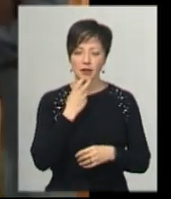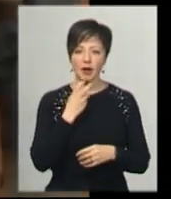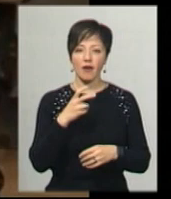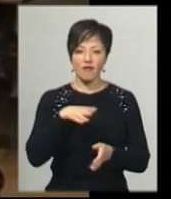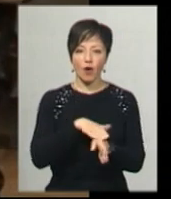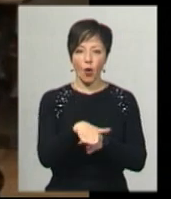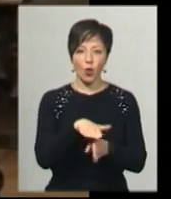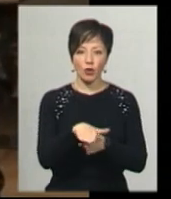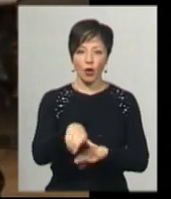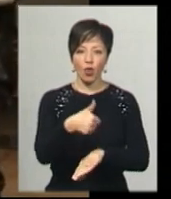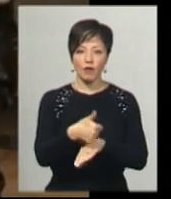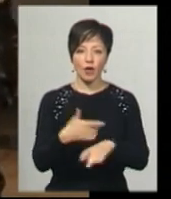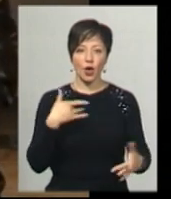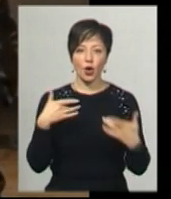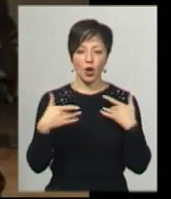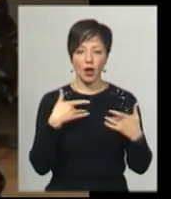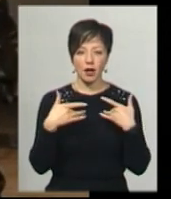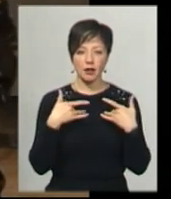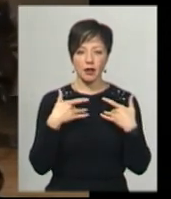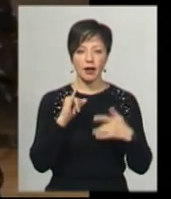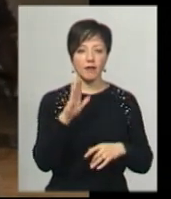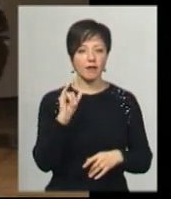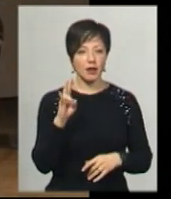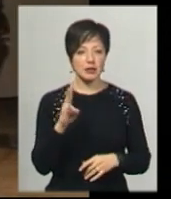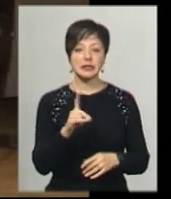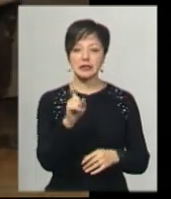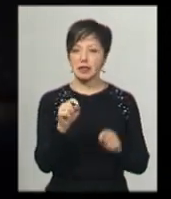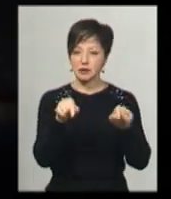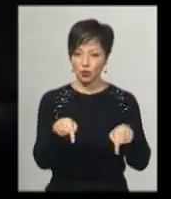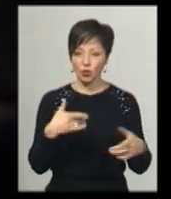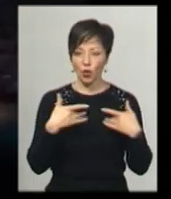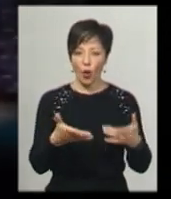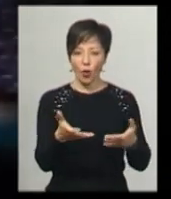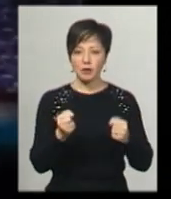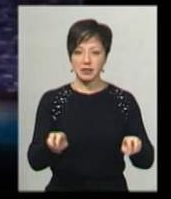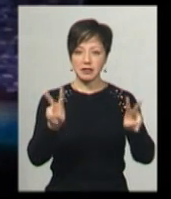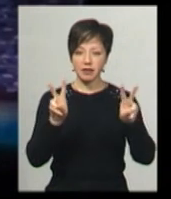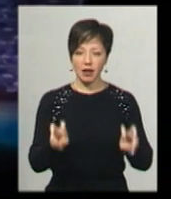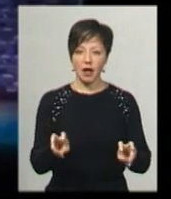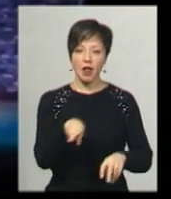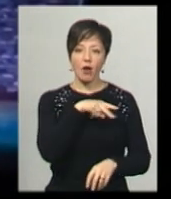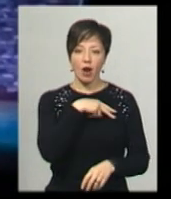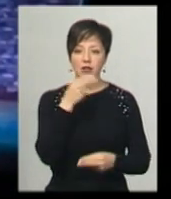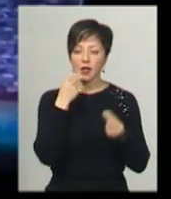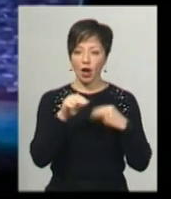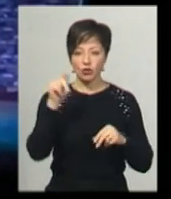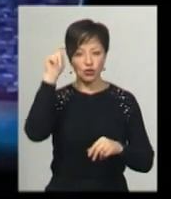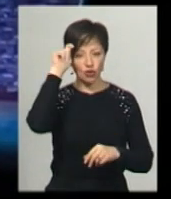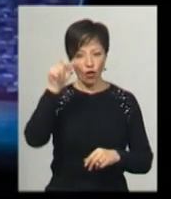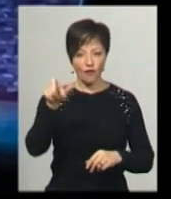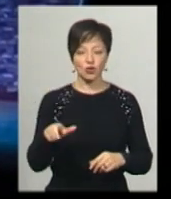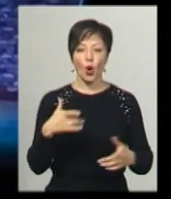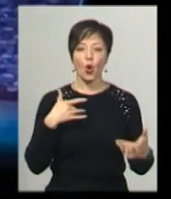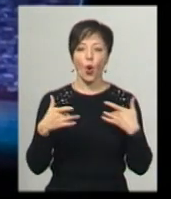Нелюба виконує одну із головних ролей – роль Івана. Саме за неї заслужений артист України отримав звання лауреата за кращу чоловічу роль,